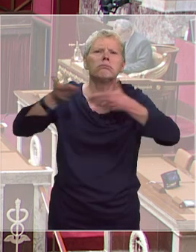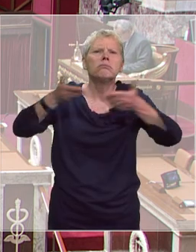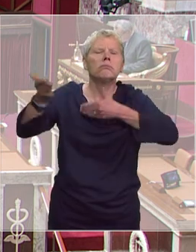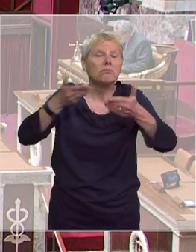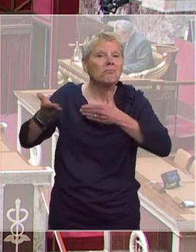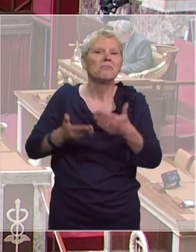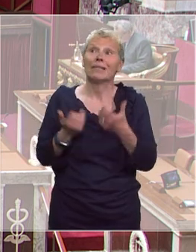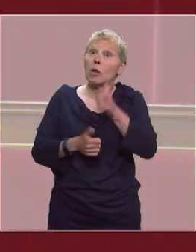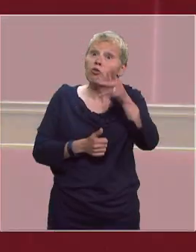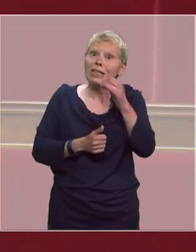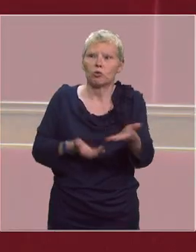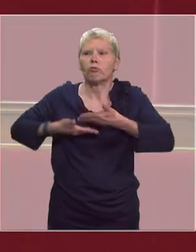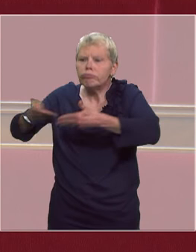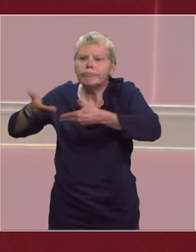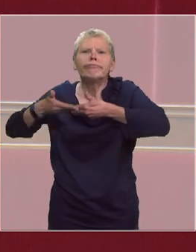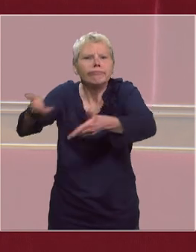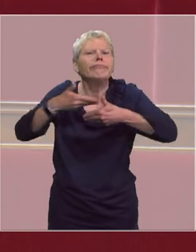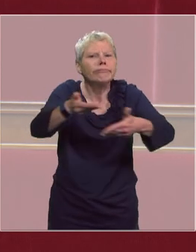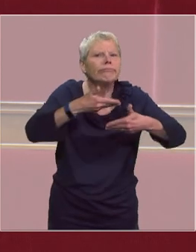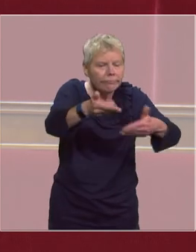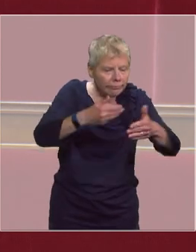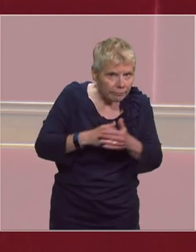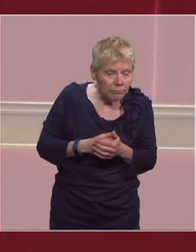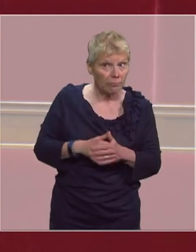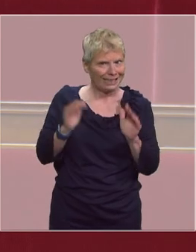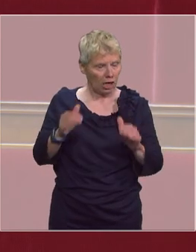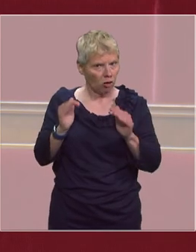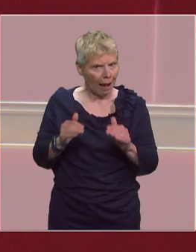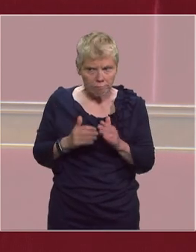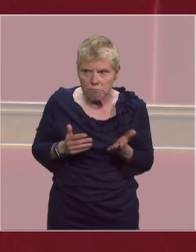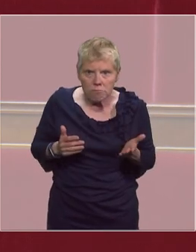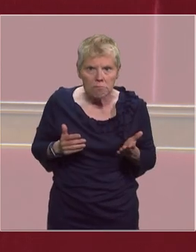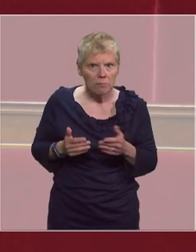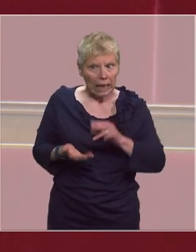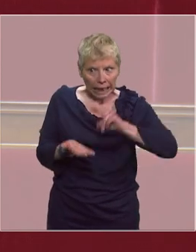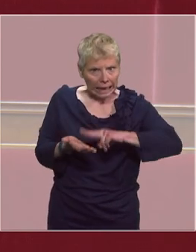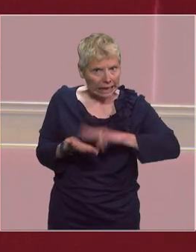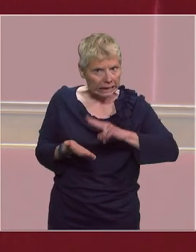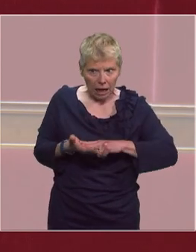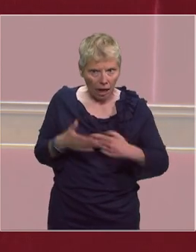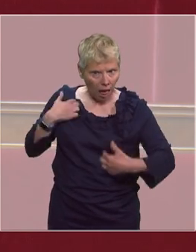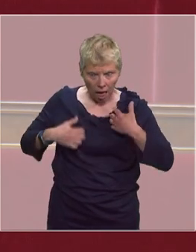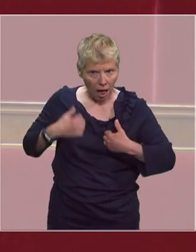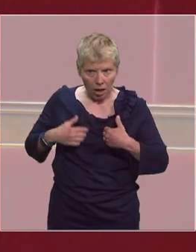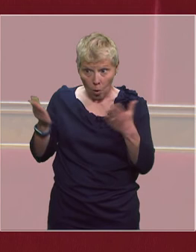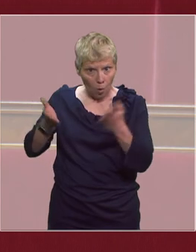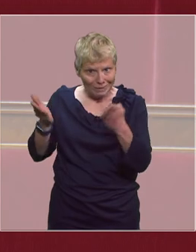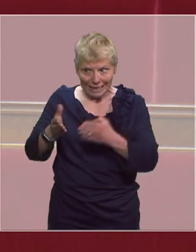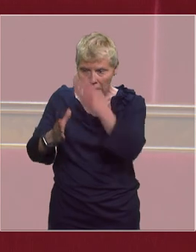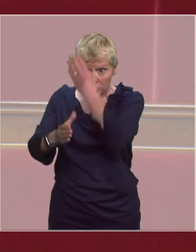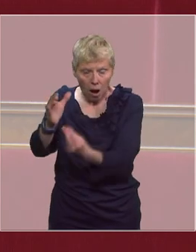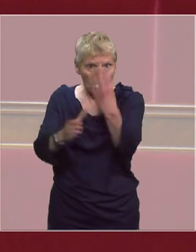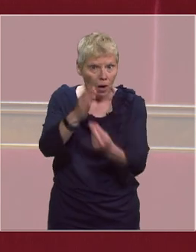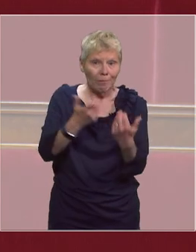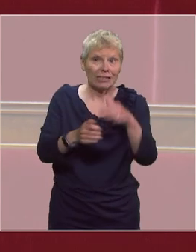désormais hebdomadaires. Pourtant, les protections de toutes sortes continuent en réalité à manquer cruellement dans certains hôpitaux, notamment dans les